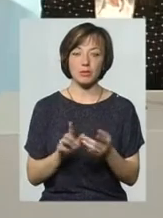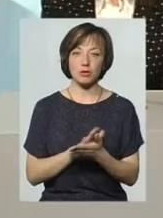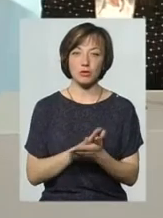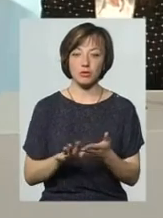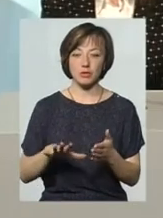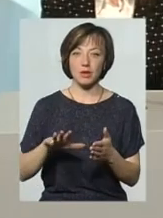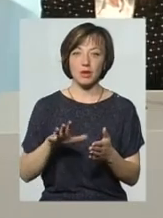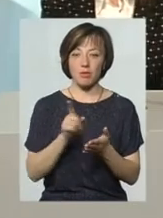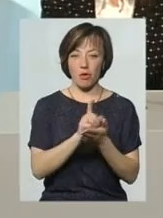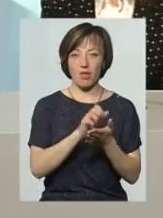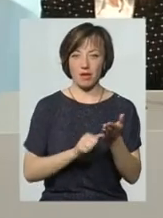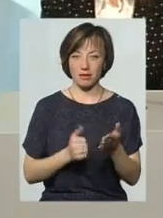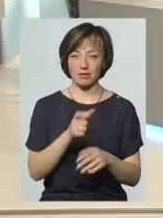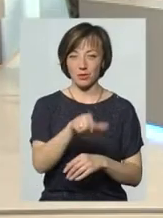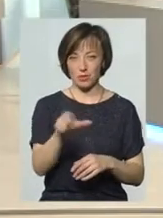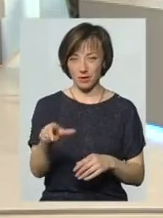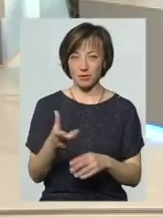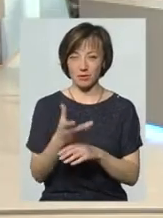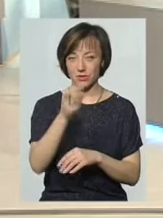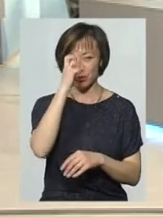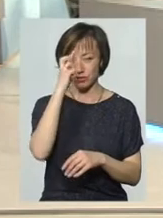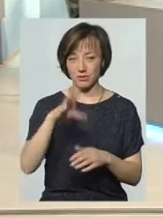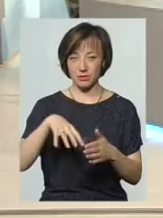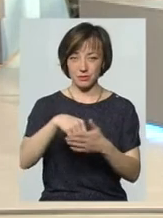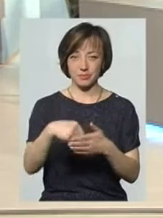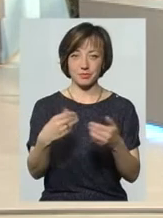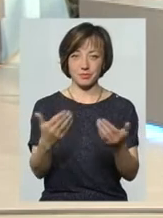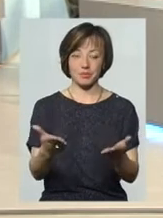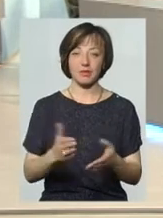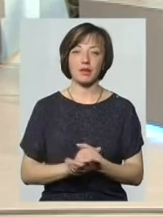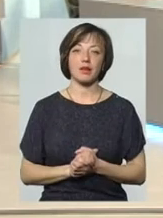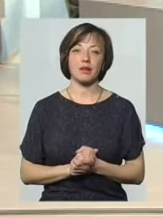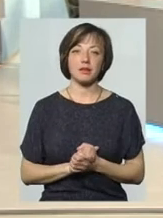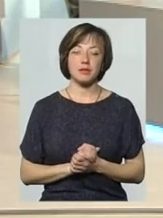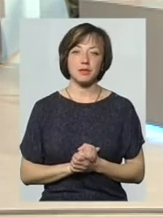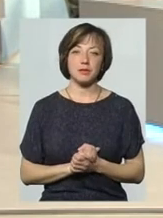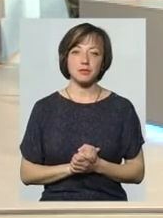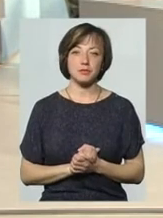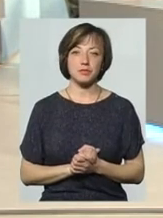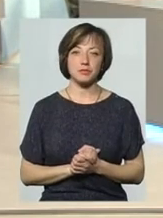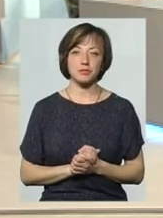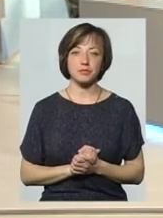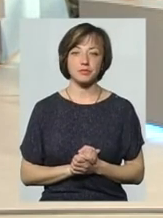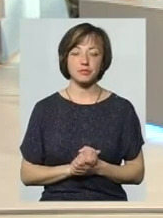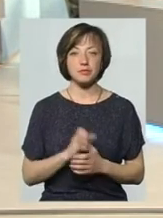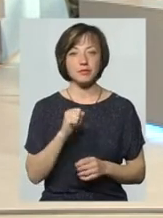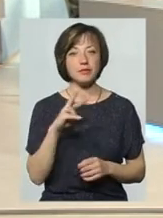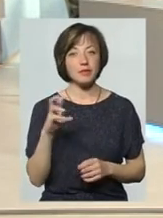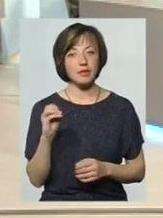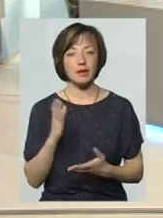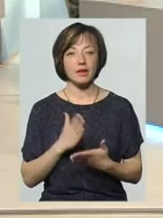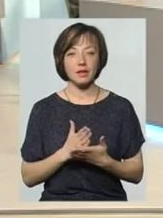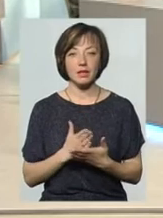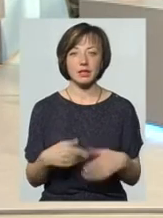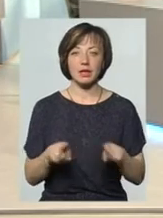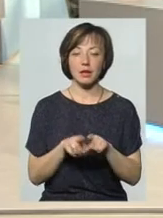з податків, які сплачують люди в держбюджет, а потім з державою це буде. Але тут є